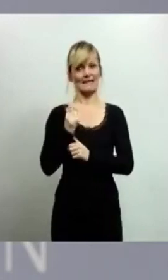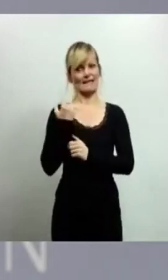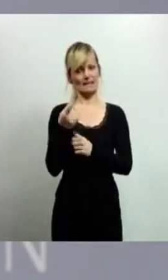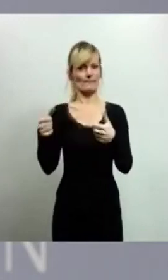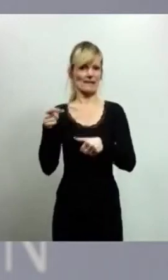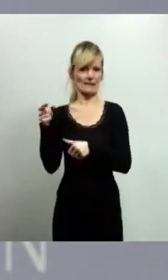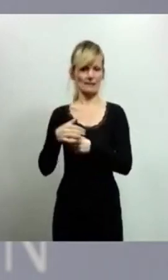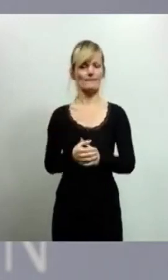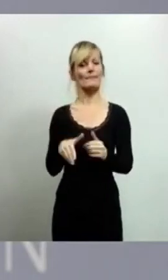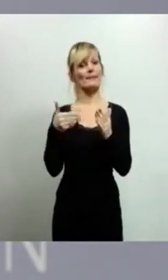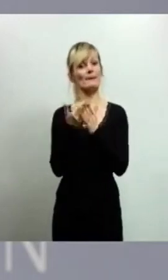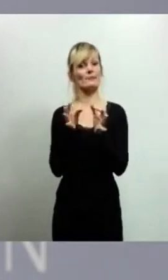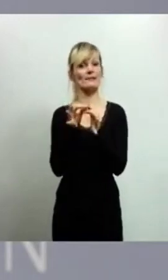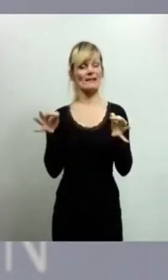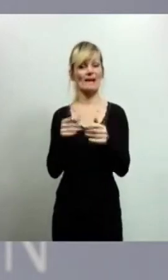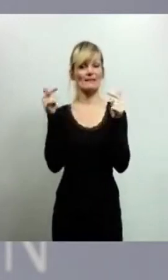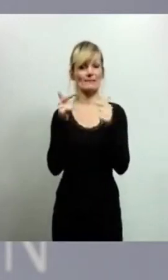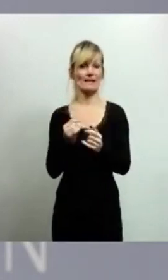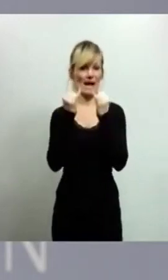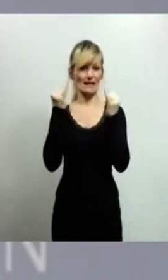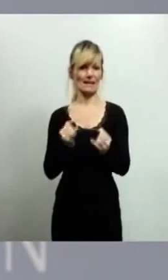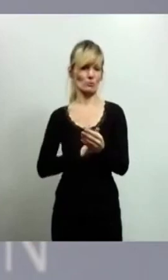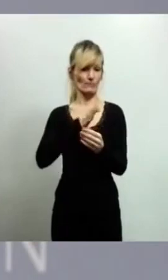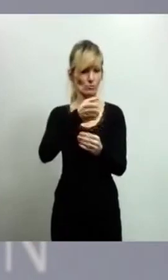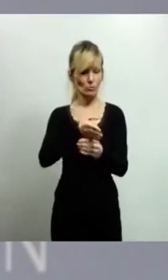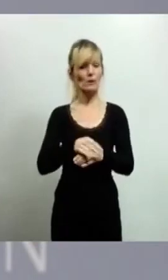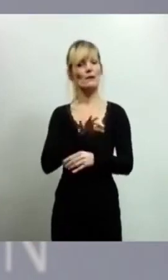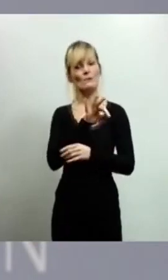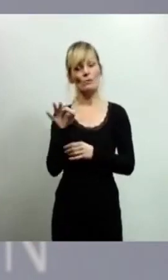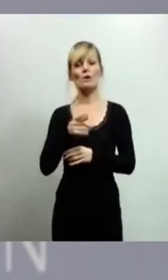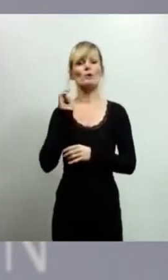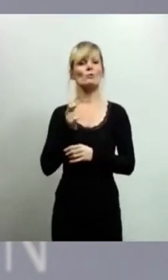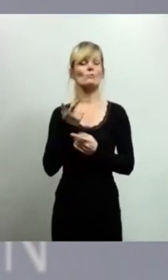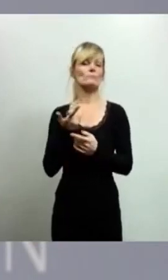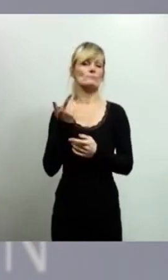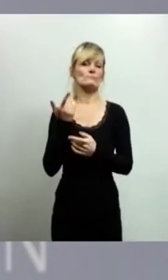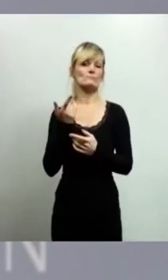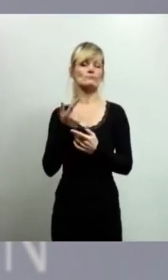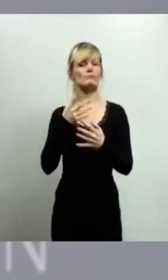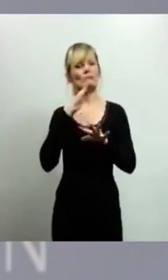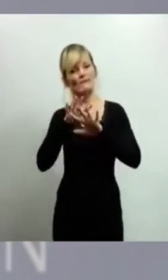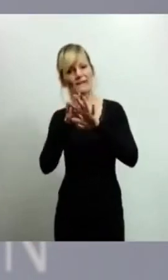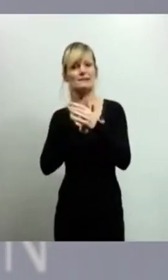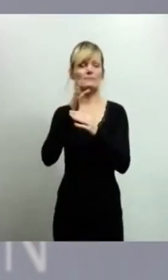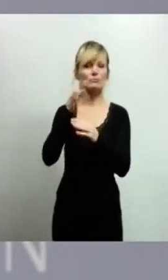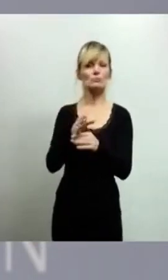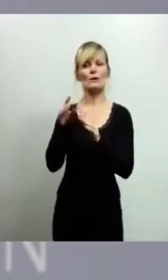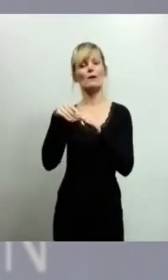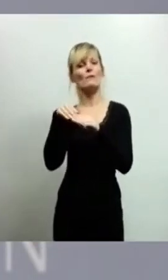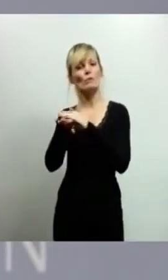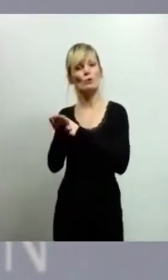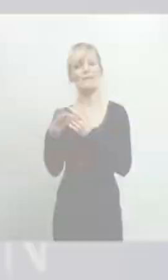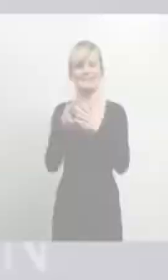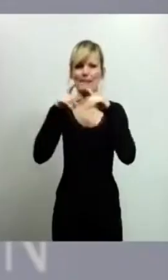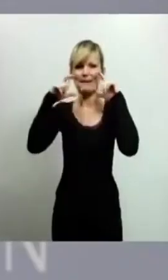Tagespflegeeinrichtungen in Pflegeeinrichtungen für Besuche, in Justizvollzugsanstalten, Flüchtlingsunterkünften, für das Personal und die